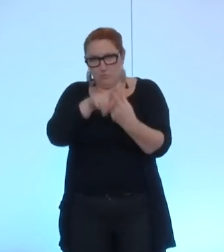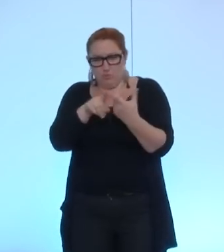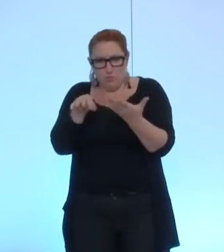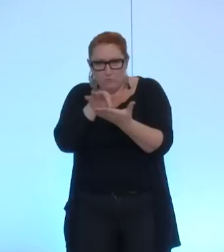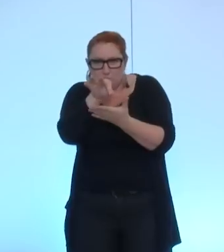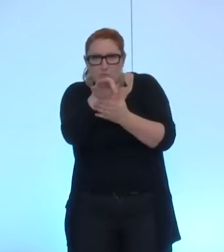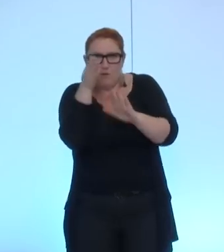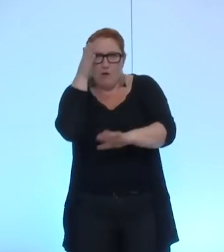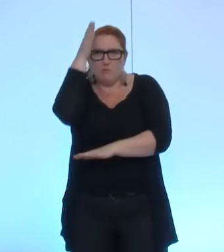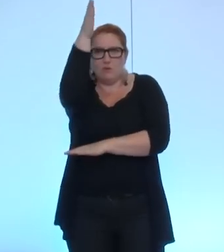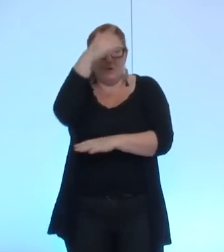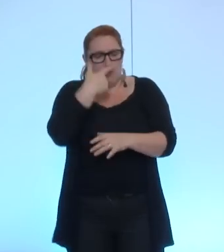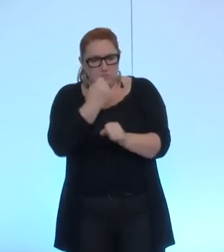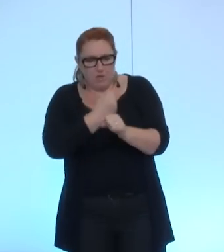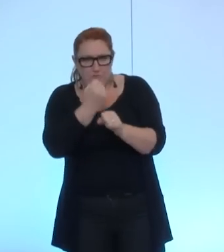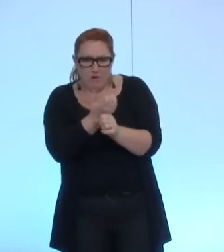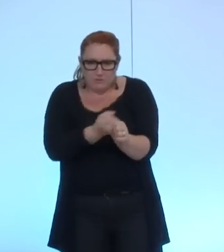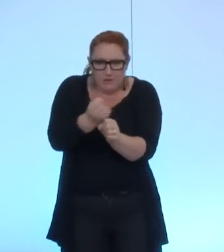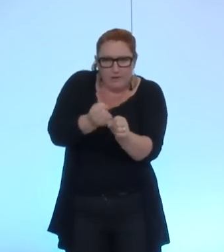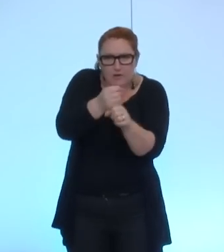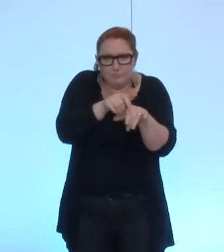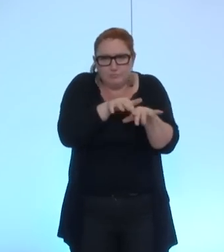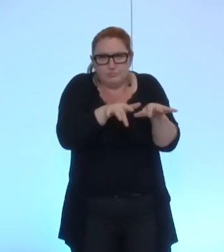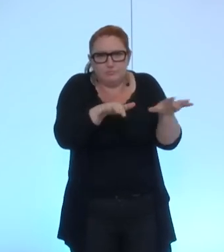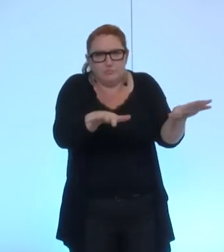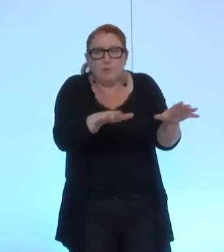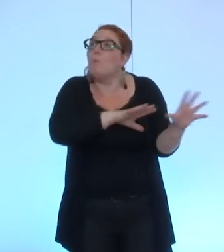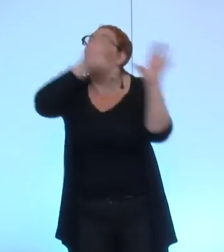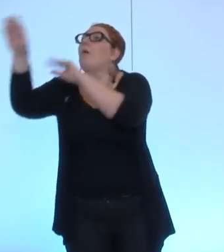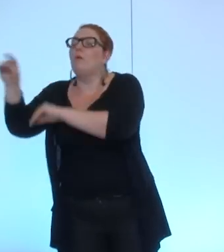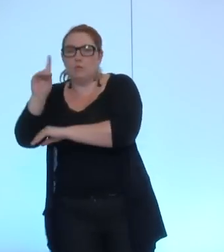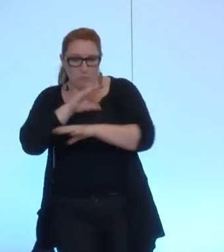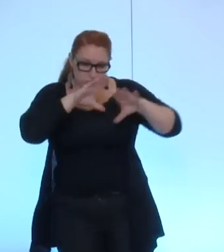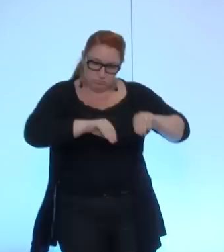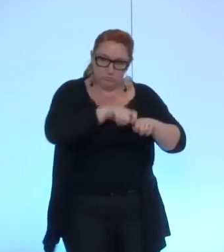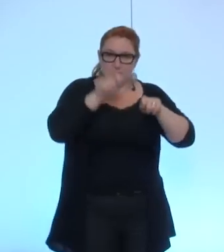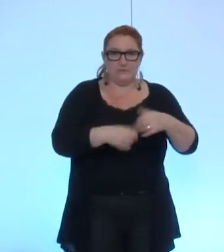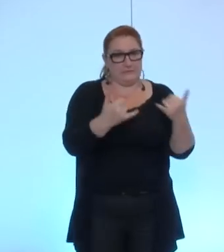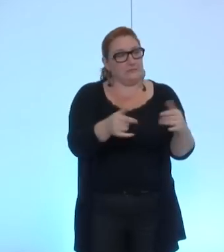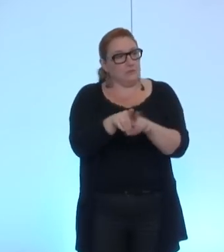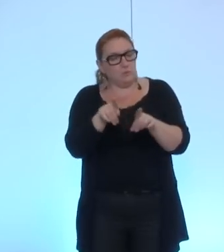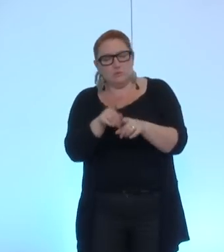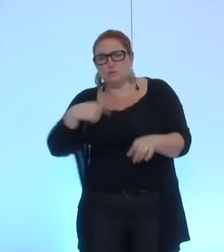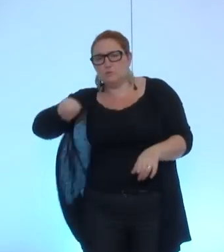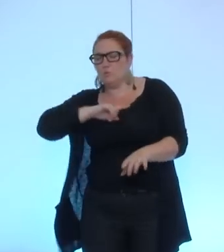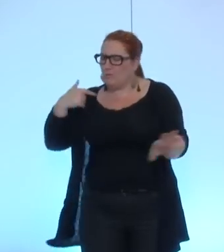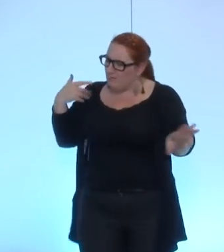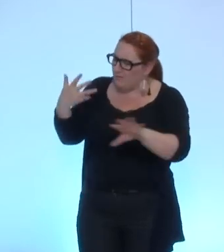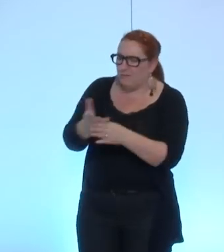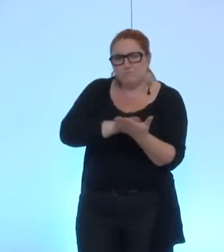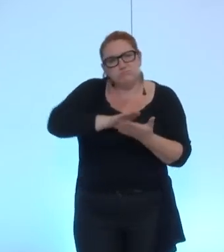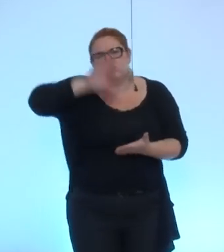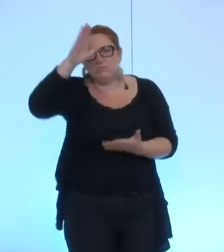délocalisable, et également, c'est un engagement que nous avions pris devant les Grenobois, de clarifier,